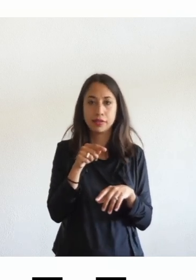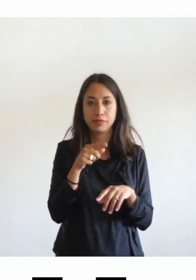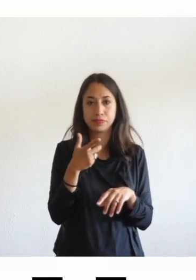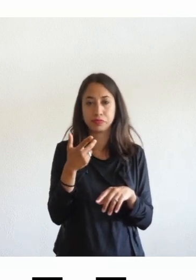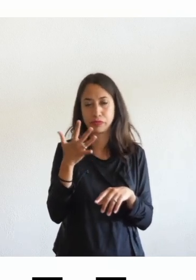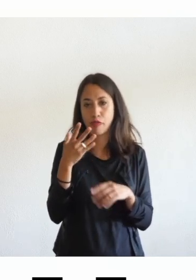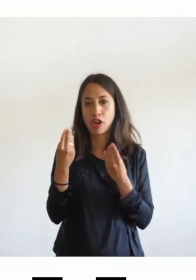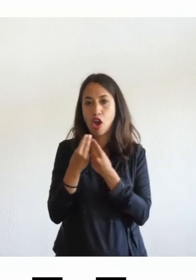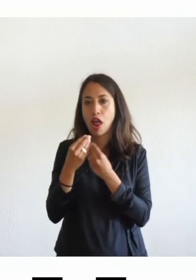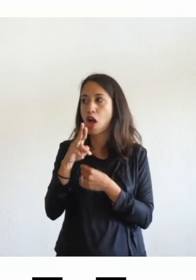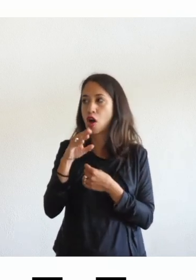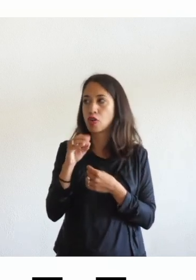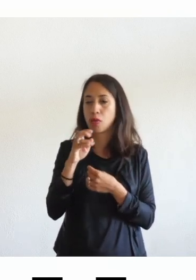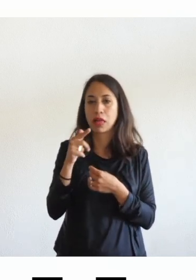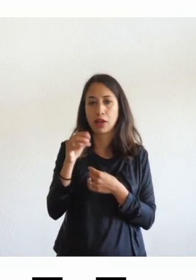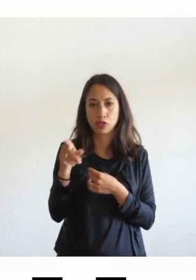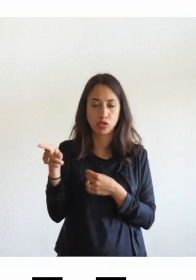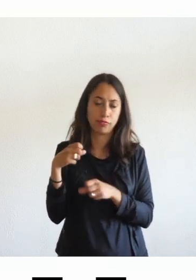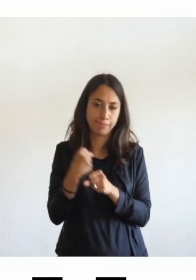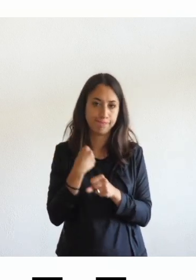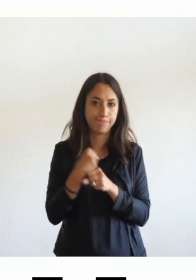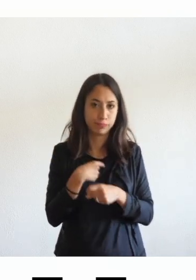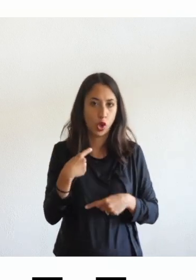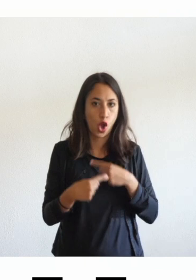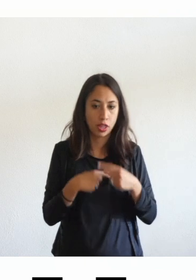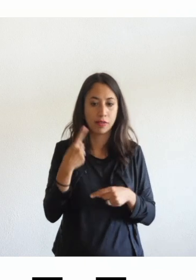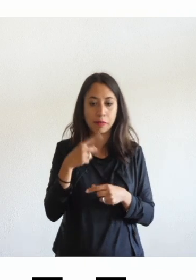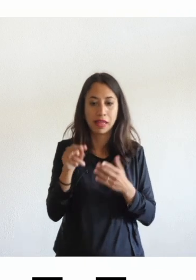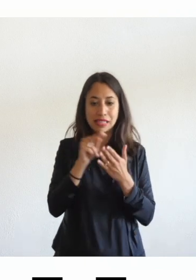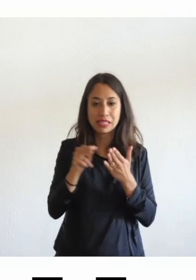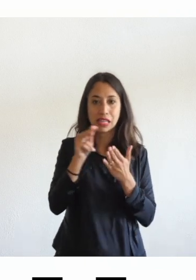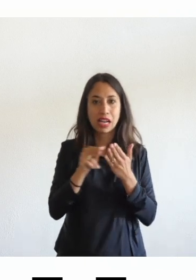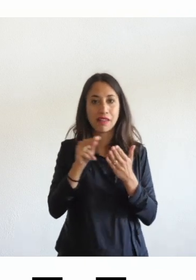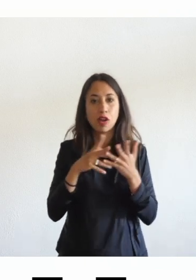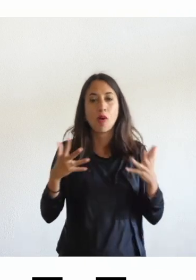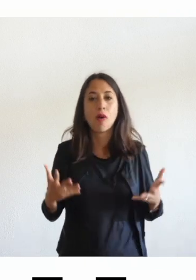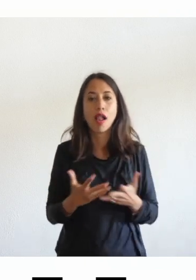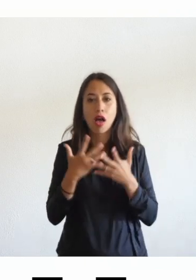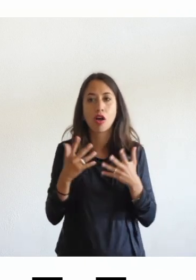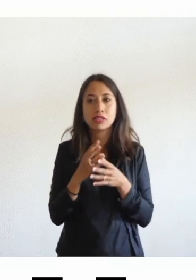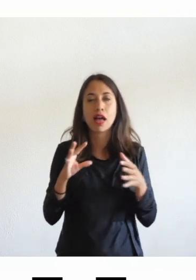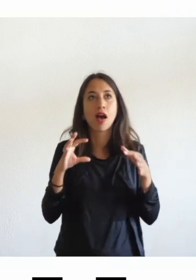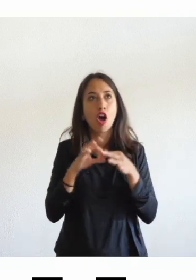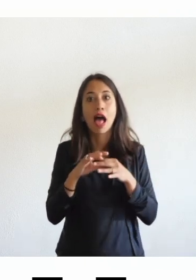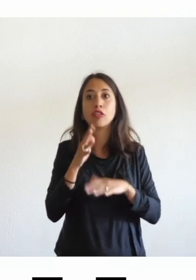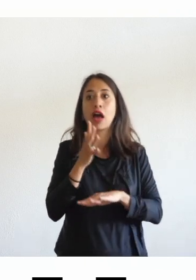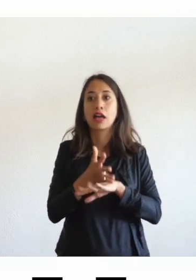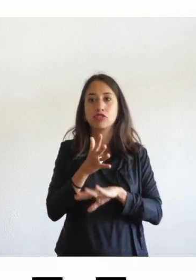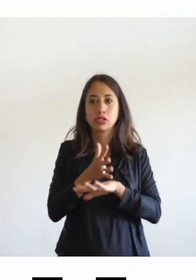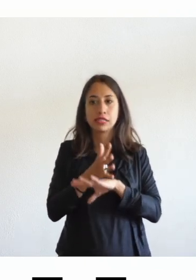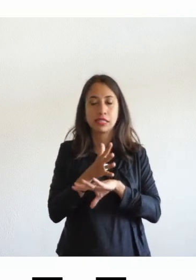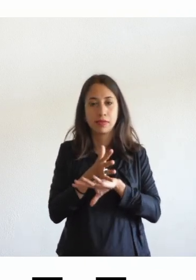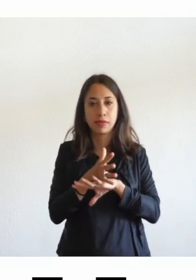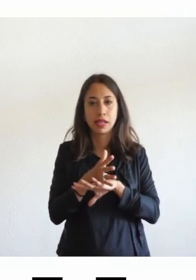collega Roberto Scano che sta ancora lavorando per scrivere un qualcosa che integri l'accessibilità anche nei